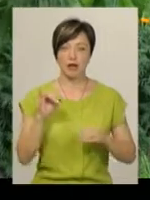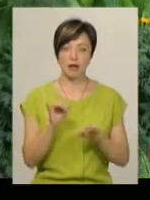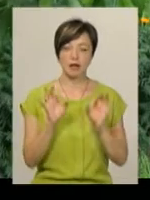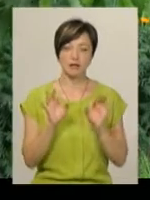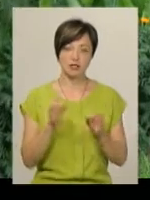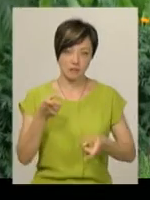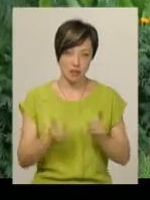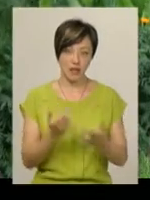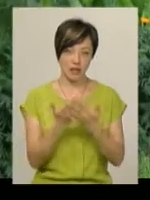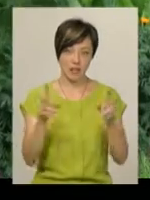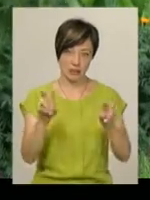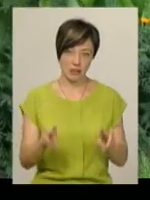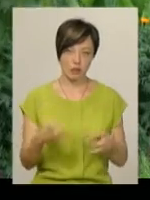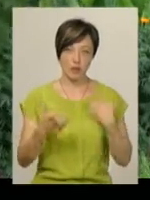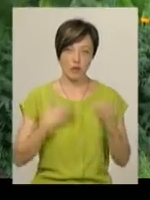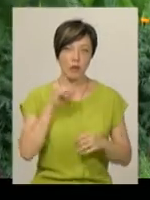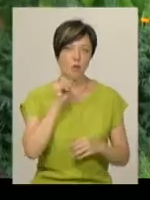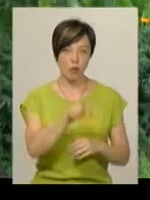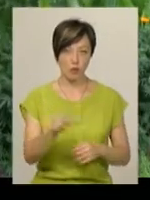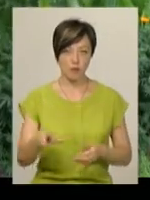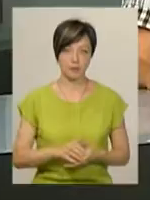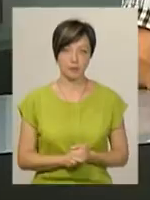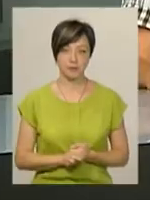звичайно, на різні теми, що хвилюють молодь.